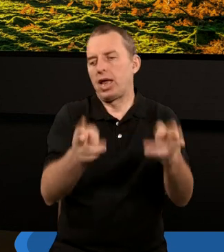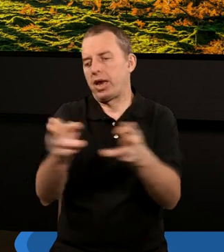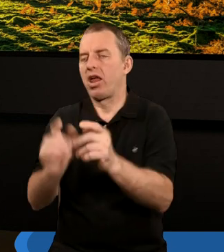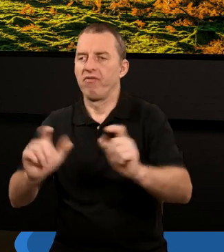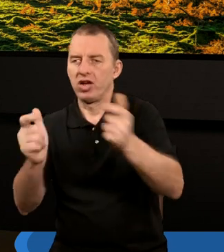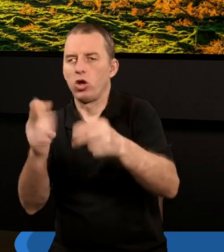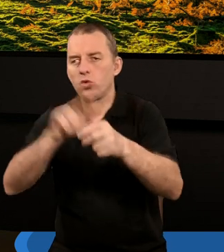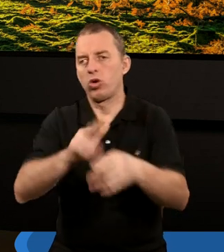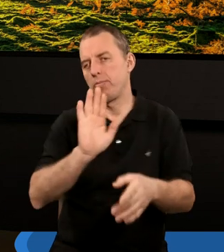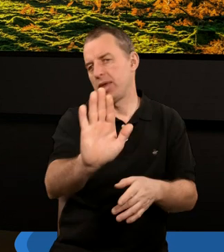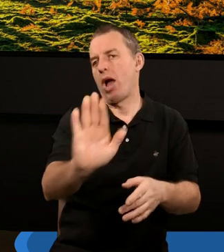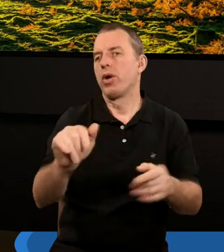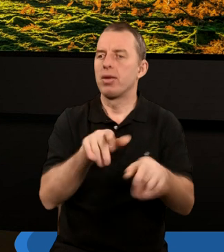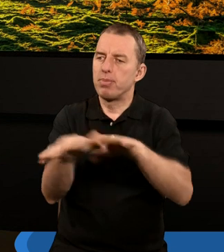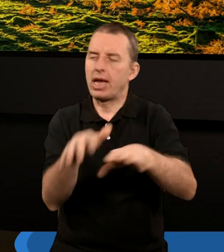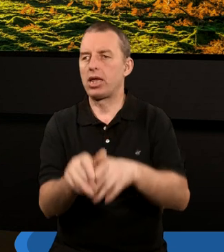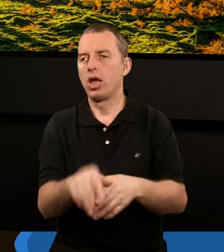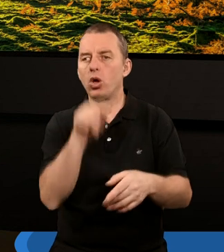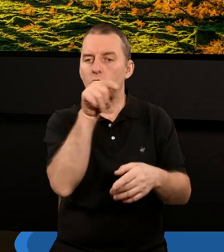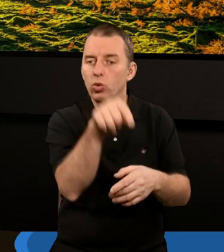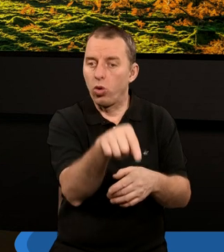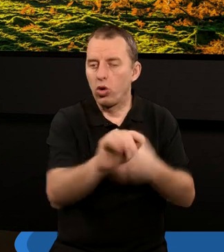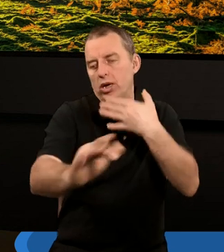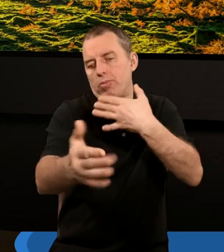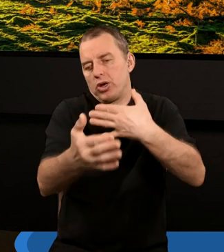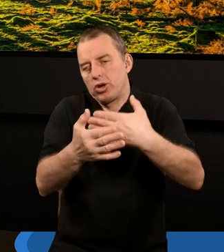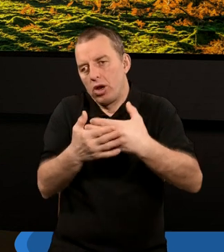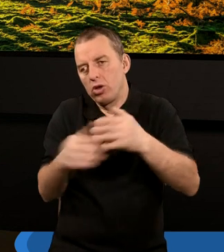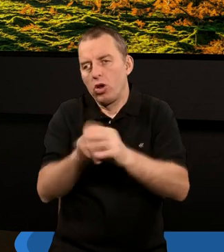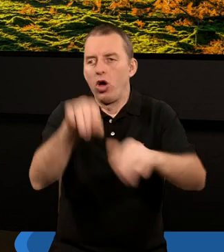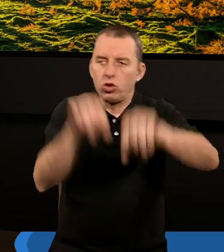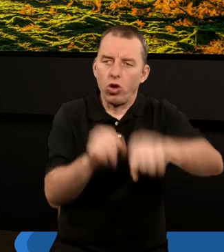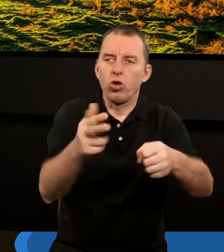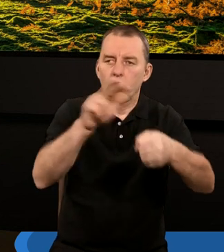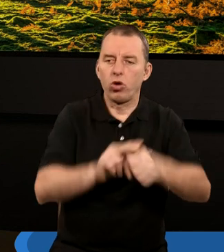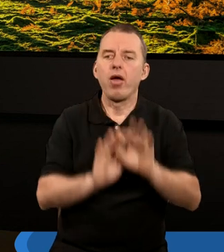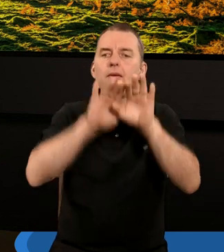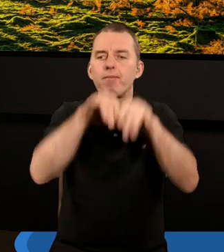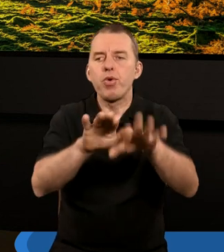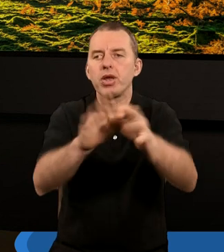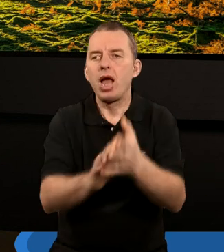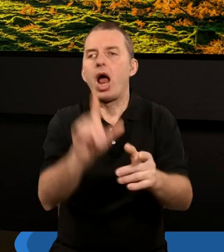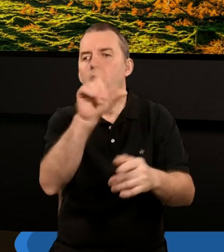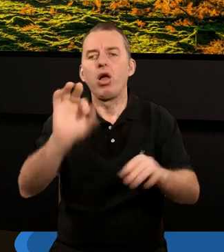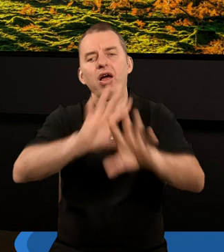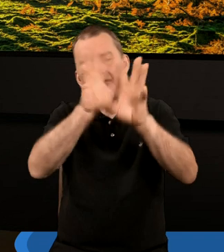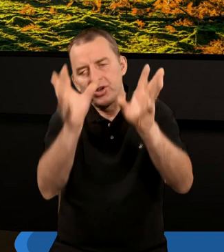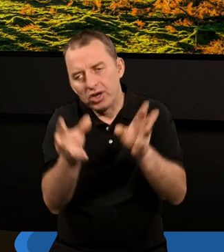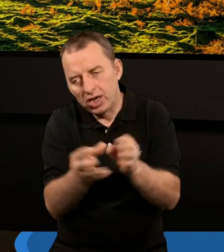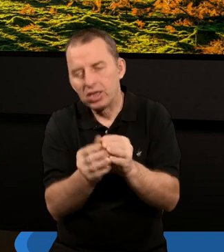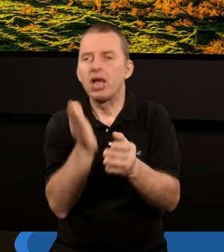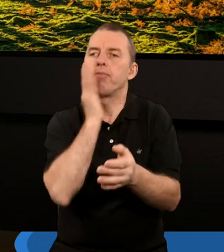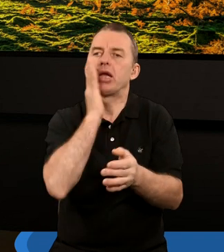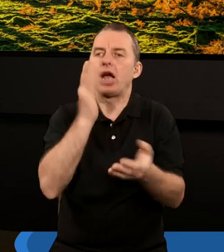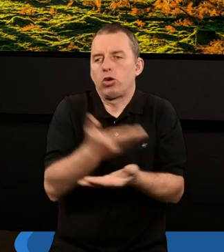która miała miejsce. Natomiast tutaj zbliżamy się do sądu, który wpłynie już na losy wszystkich mieszkańców